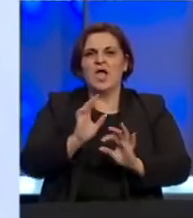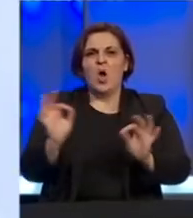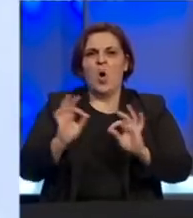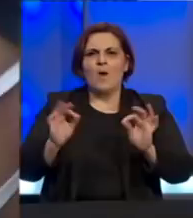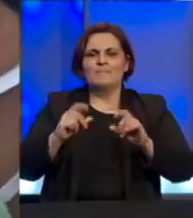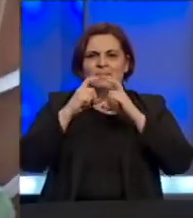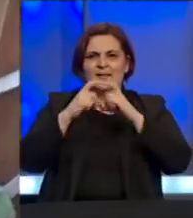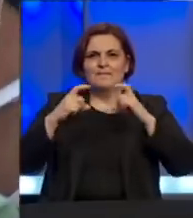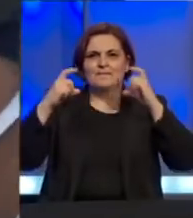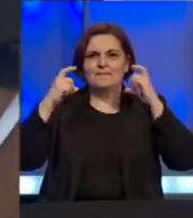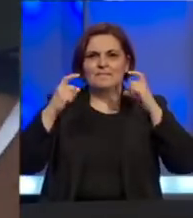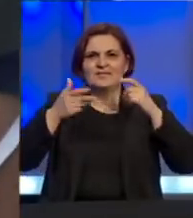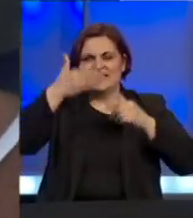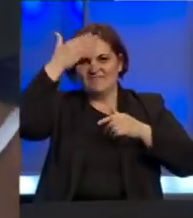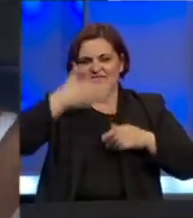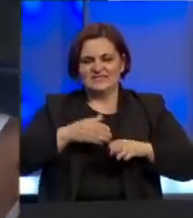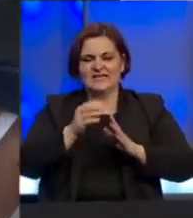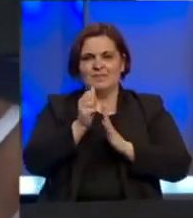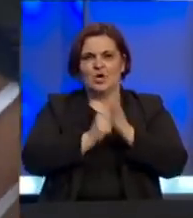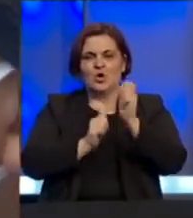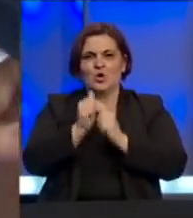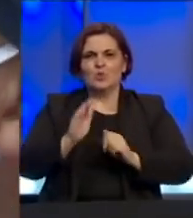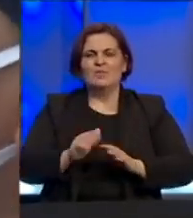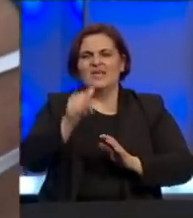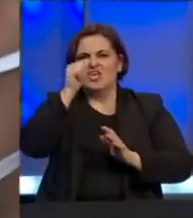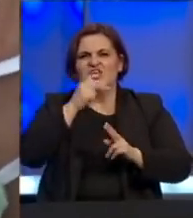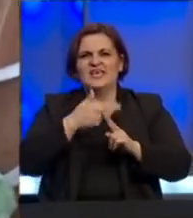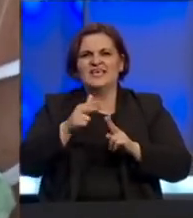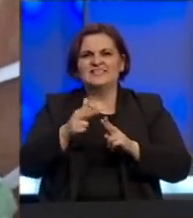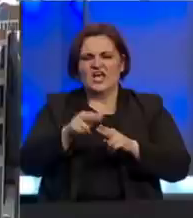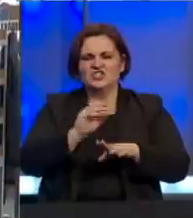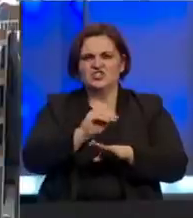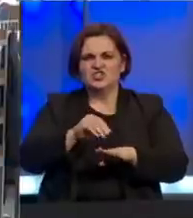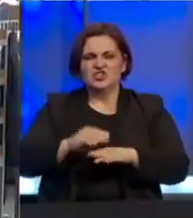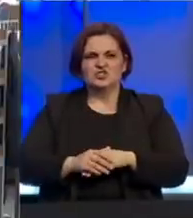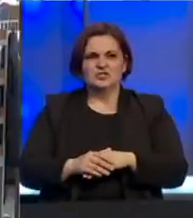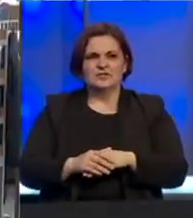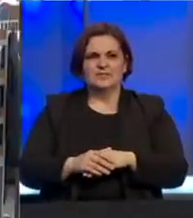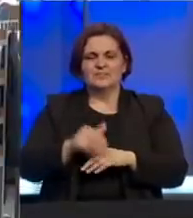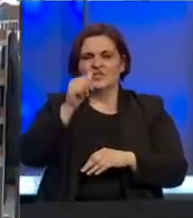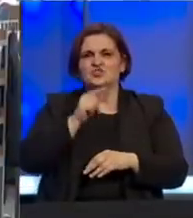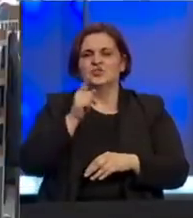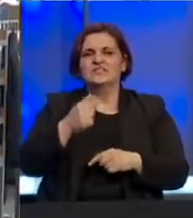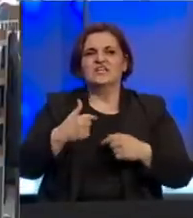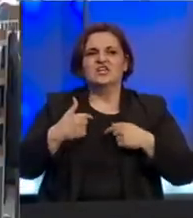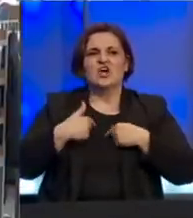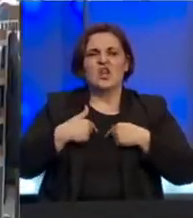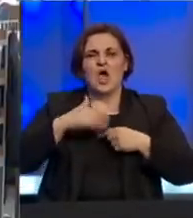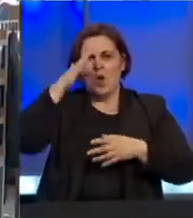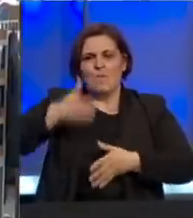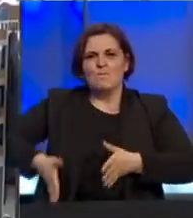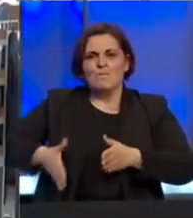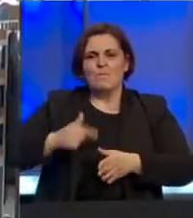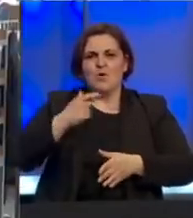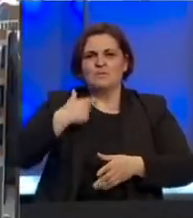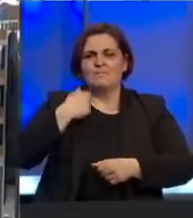sa maskama vezirima rukavicama i sredstvima za dezinfekciju pa što se tiče znači nas pošto noša sve isto